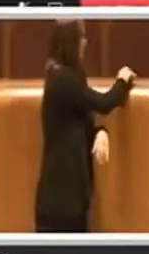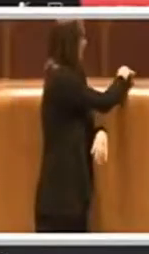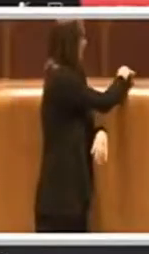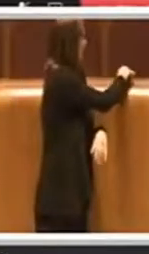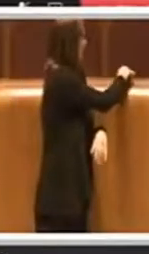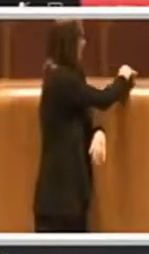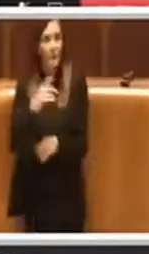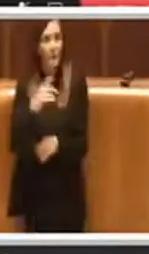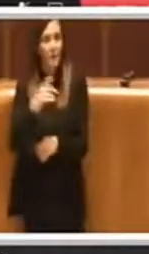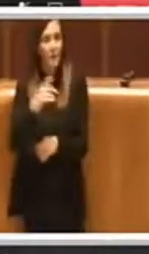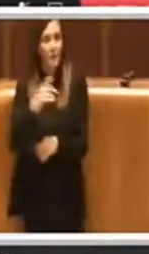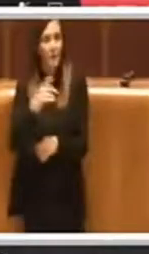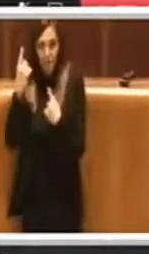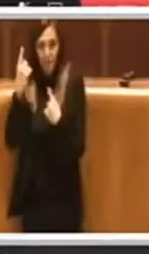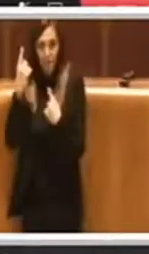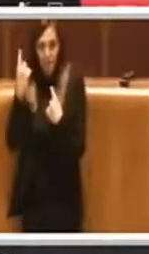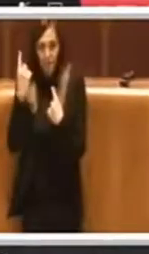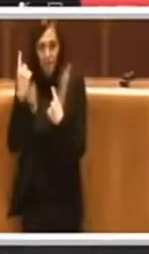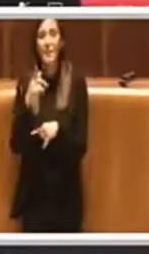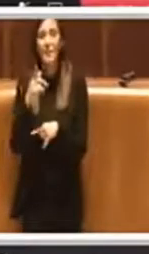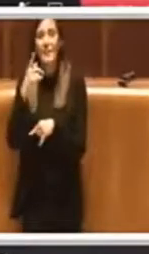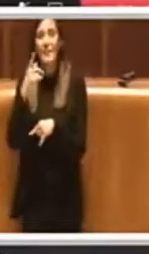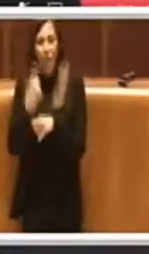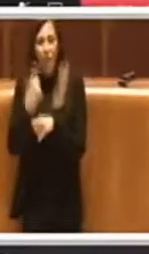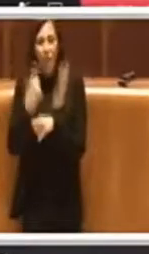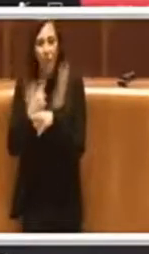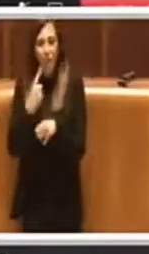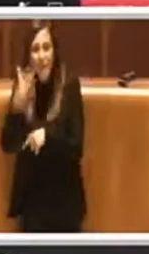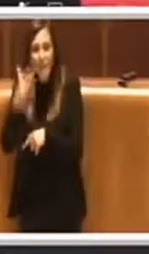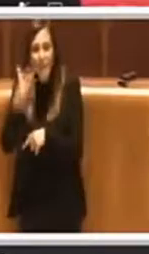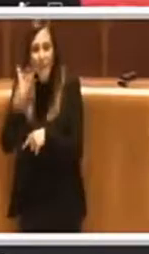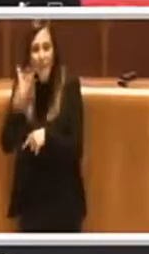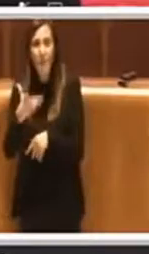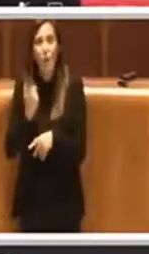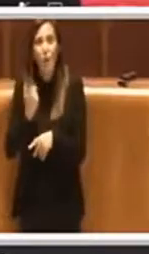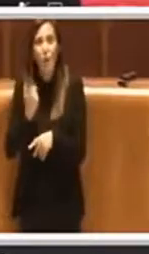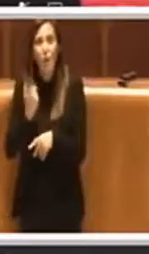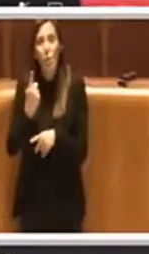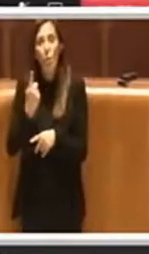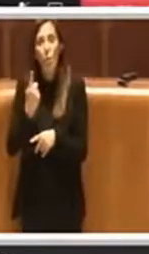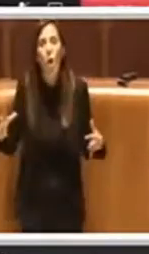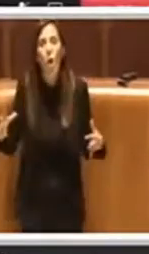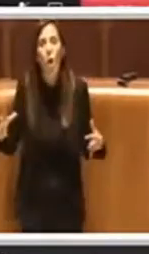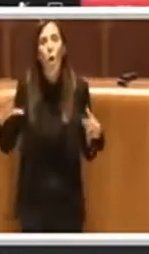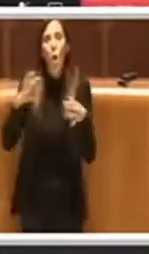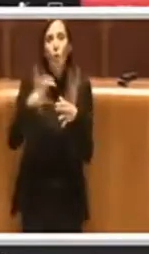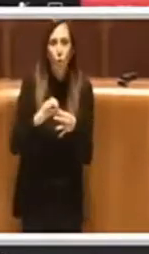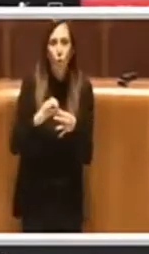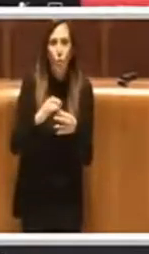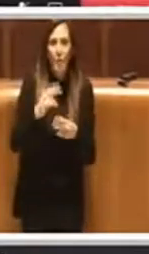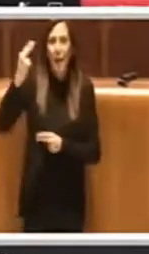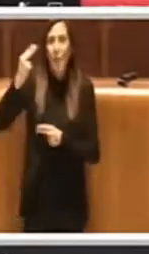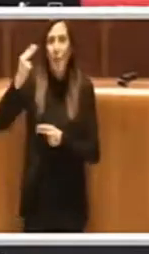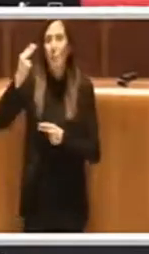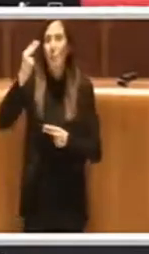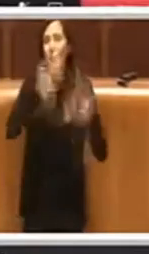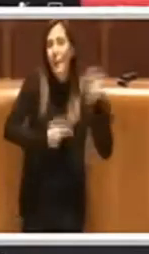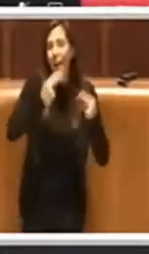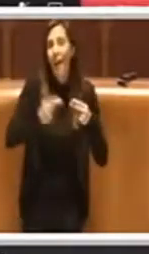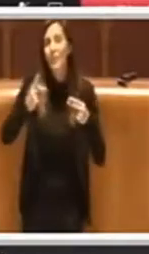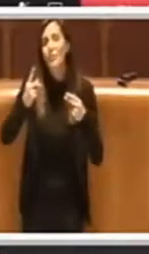commissioni dovrebbe sapere che c'è una congiunta bilancio ambiente programmata